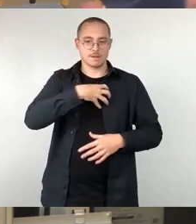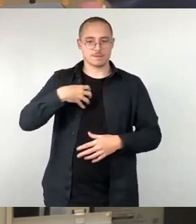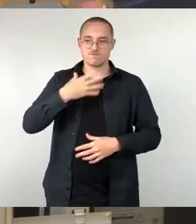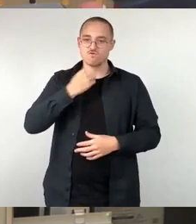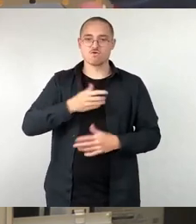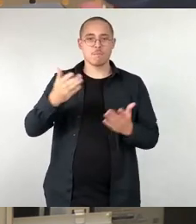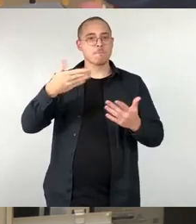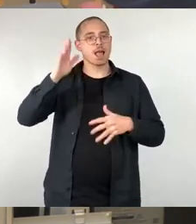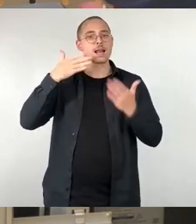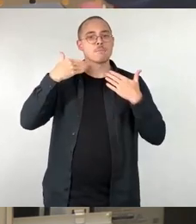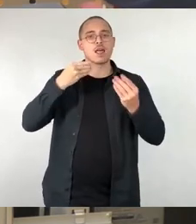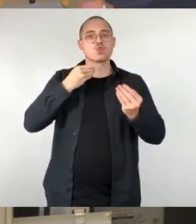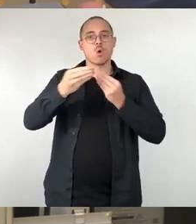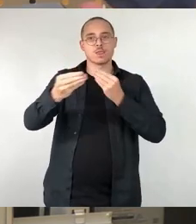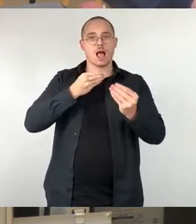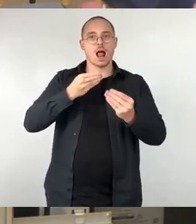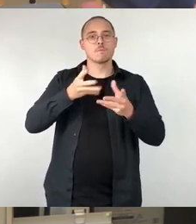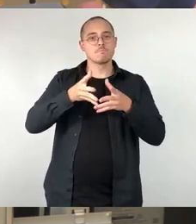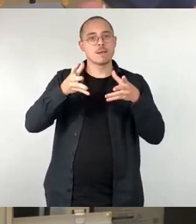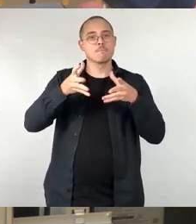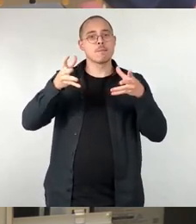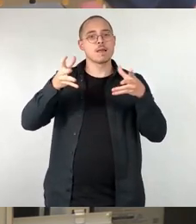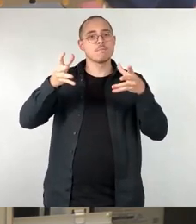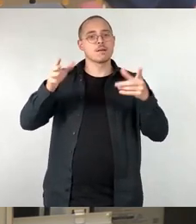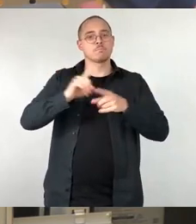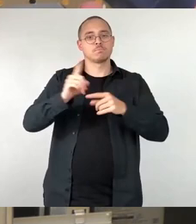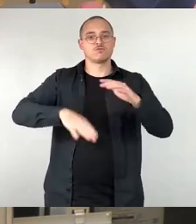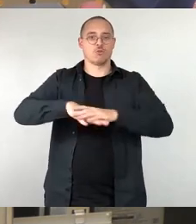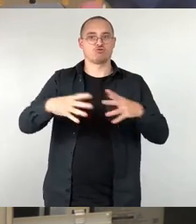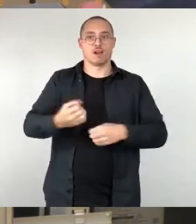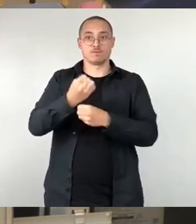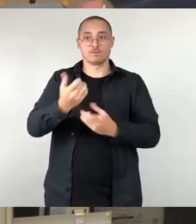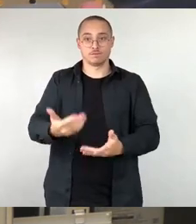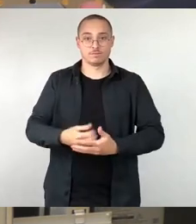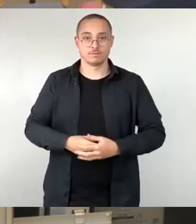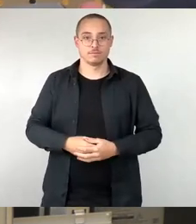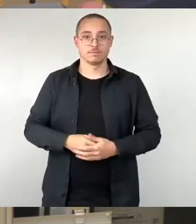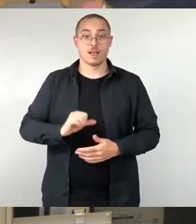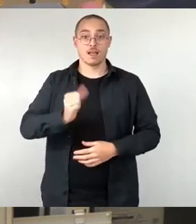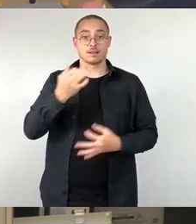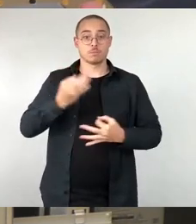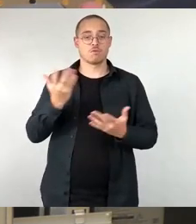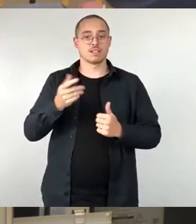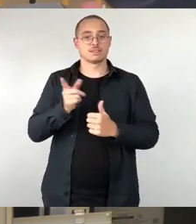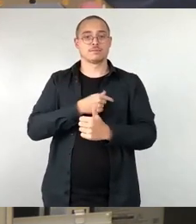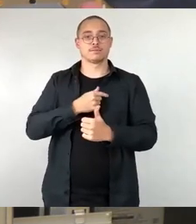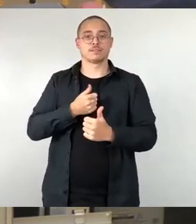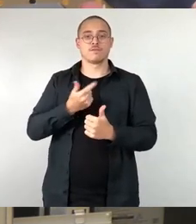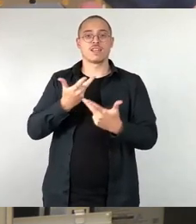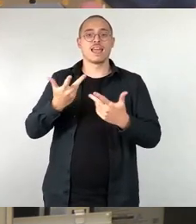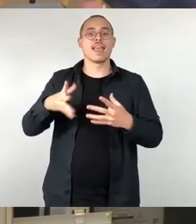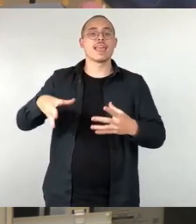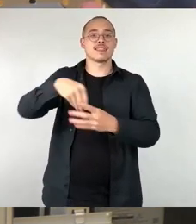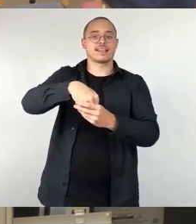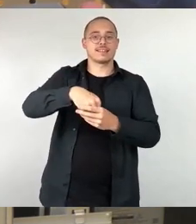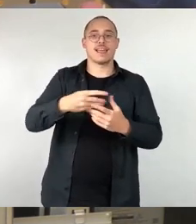am Ende klimaneutral machen. Das Erste, was man dazu braucht, ist das integrierte Energie und Klimakonzept. Das ist